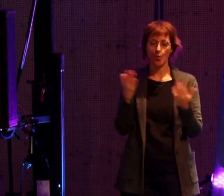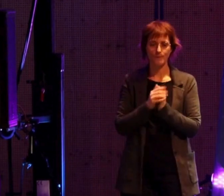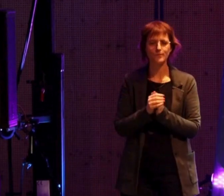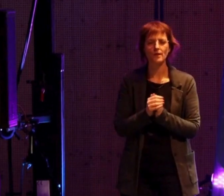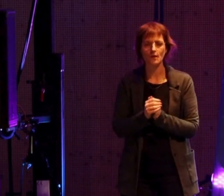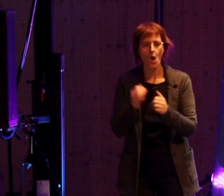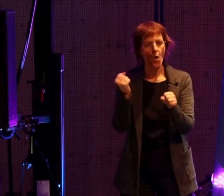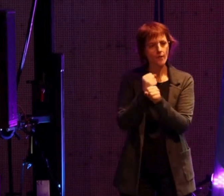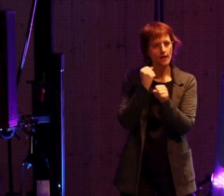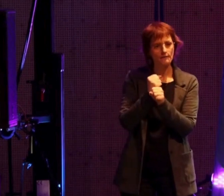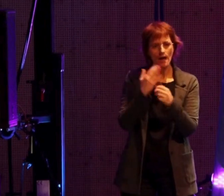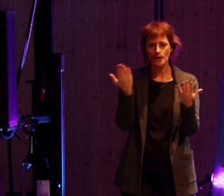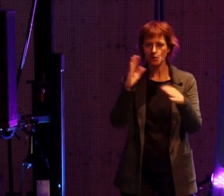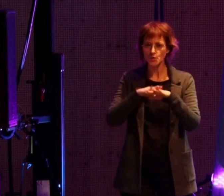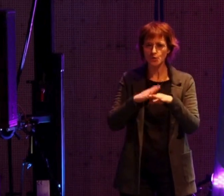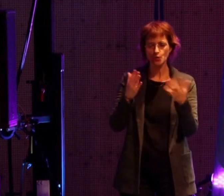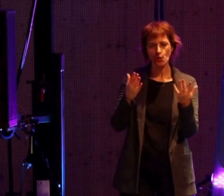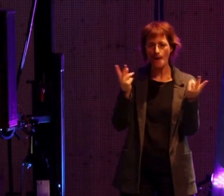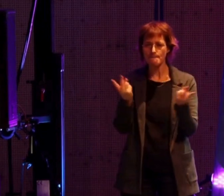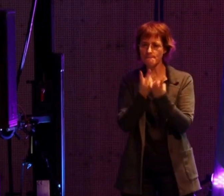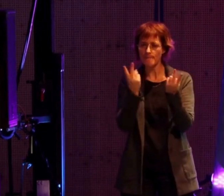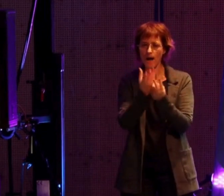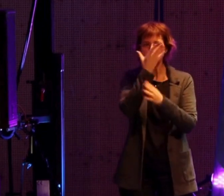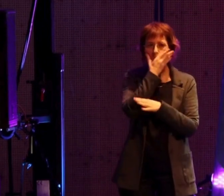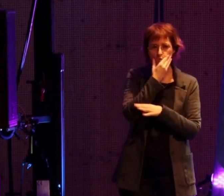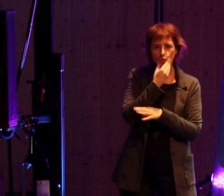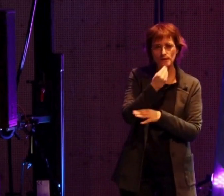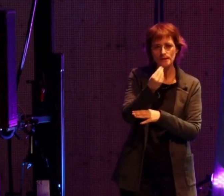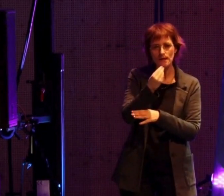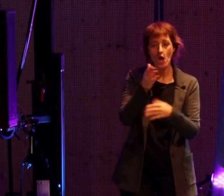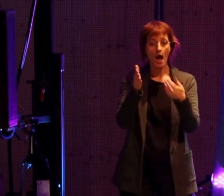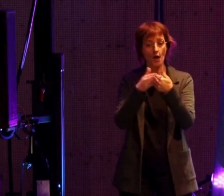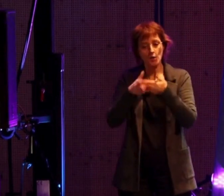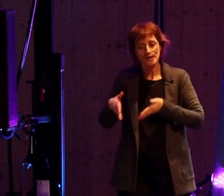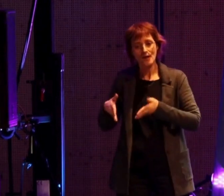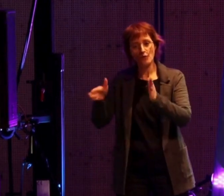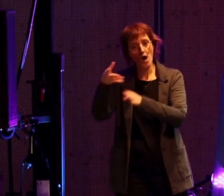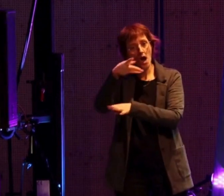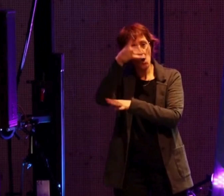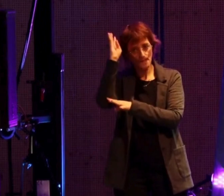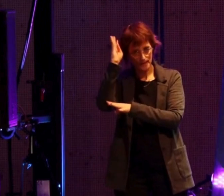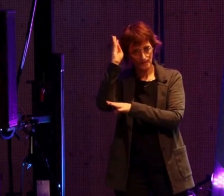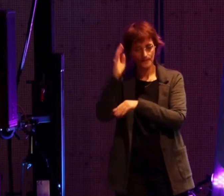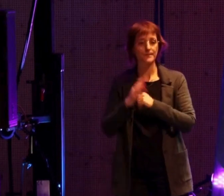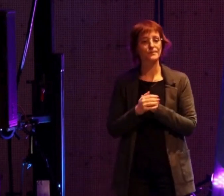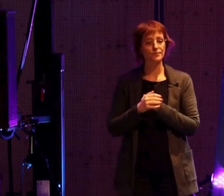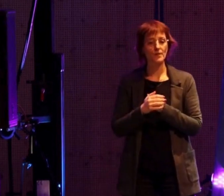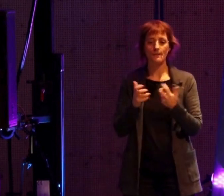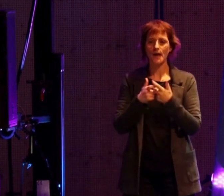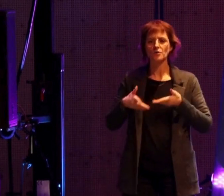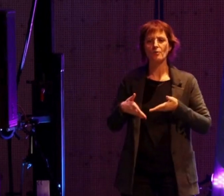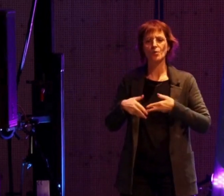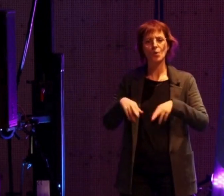'arrache-pied sur un très beau parc urbain qui va jouxter la voie romaine, donc la voie que l'on emprunte pour